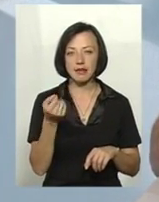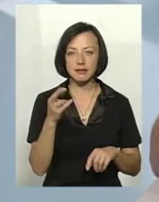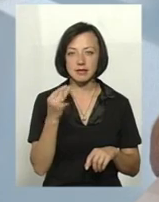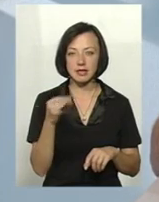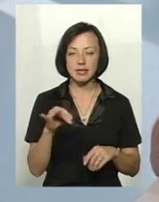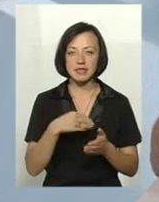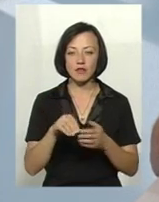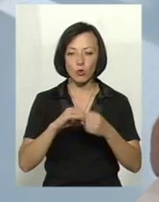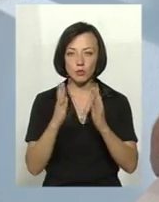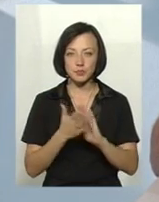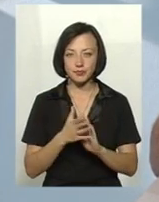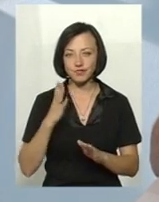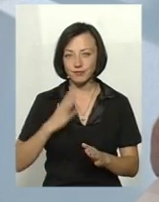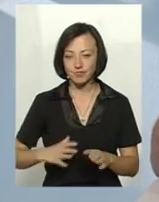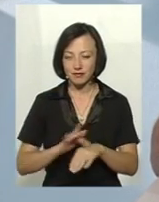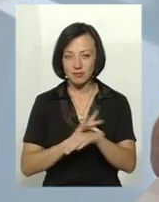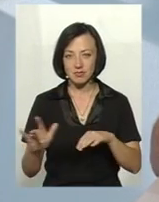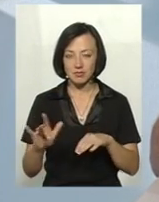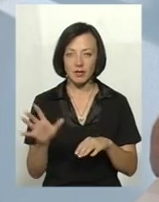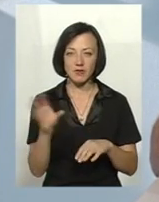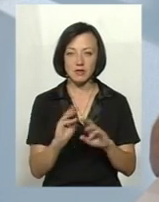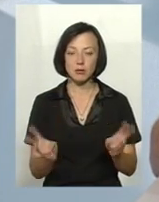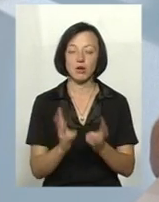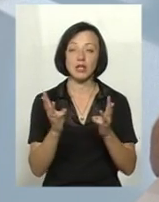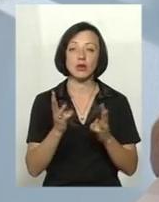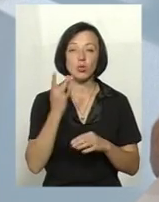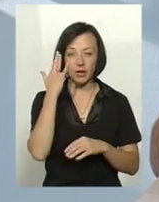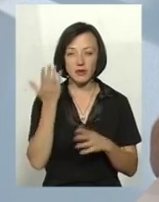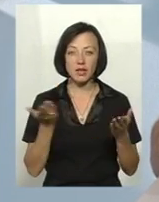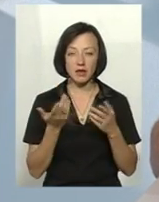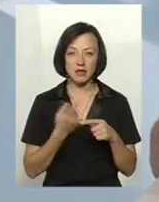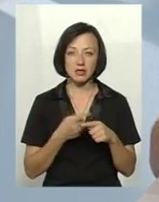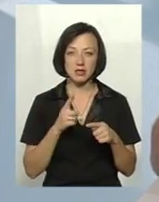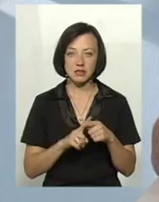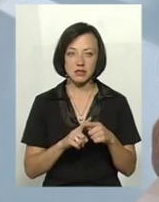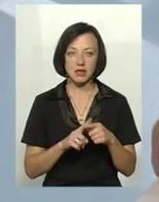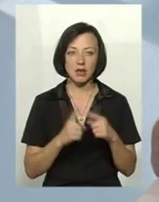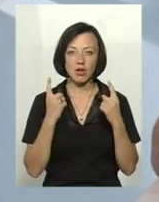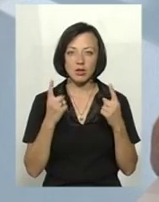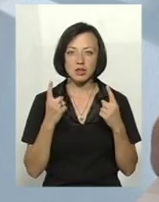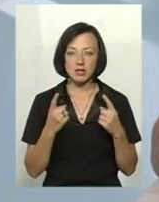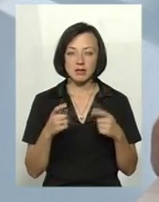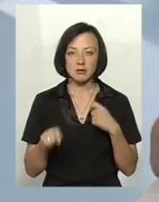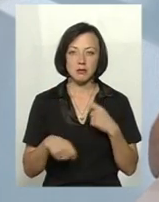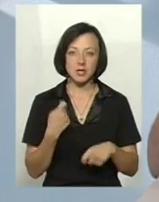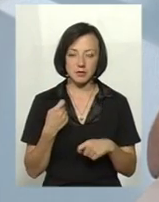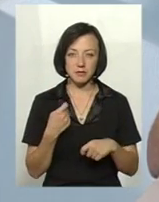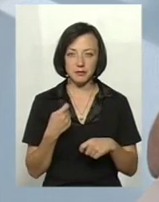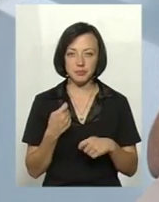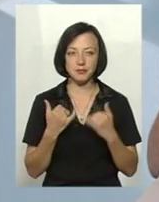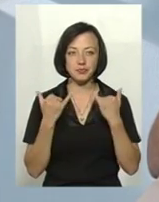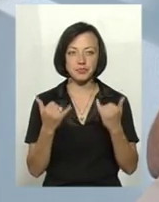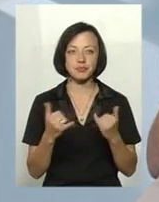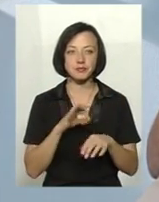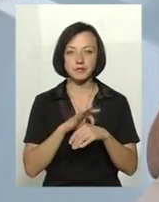і всіх їх прийшло знищити і спалити, уявіть, які це колосальні, затрати йшли для того,